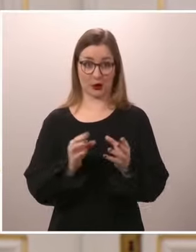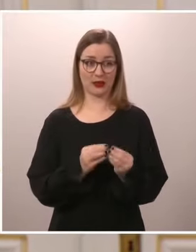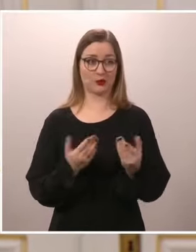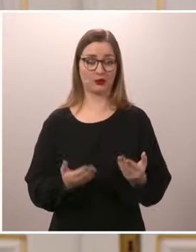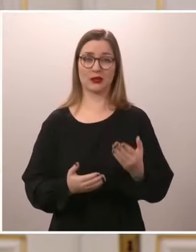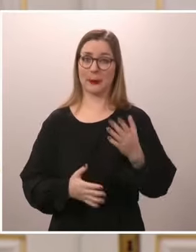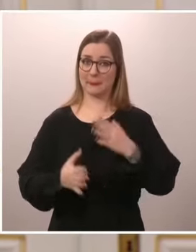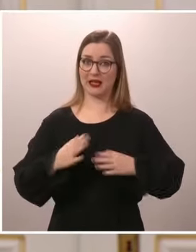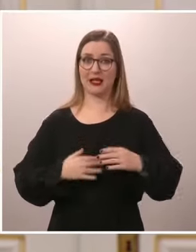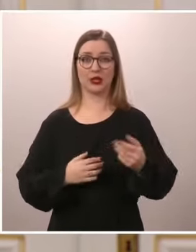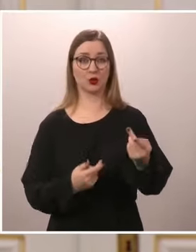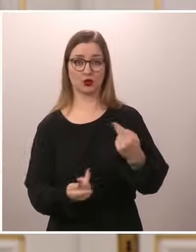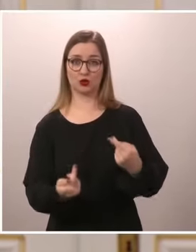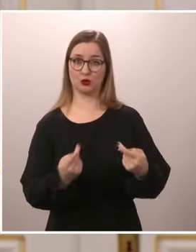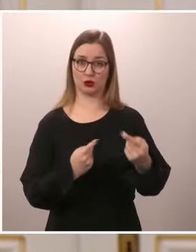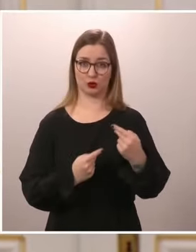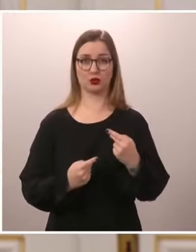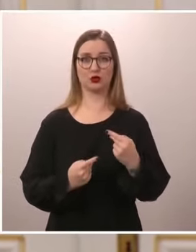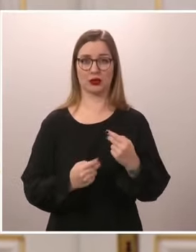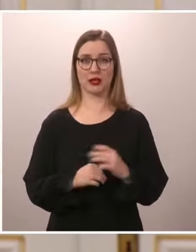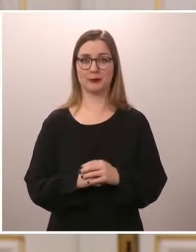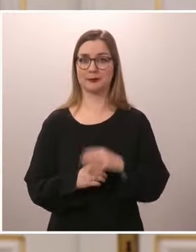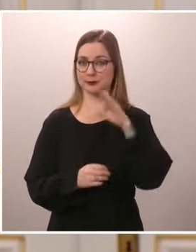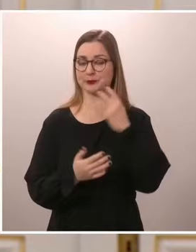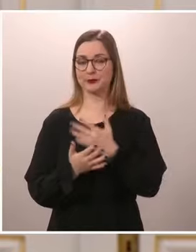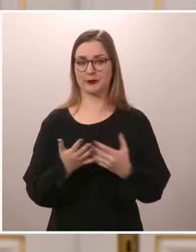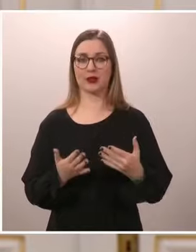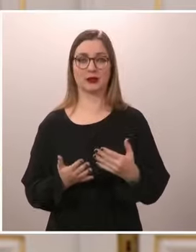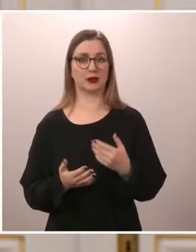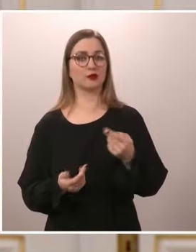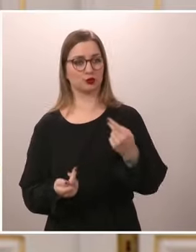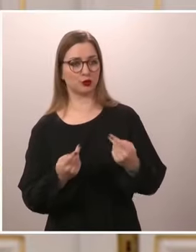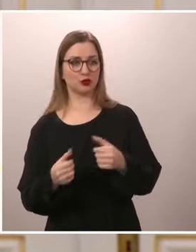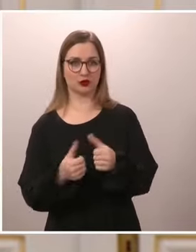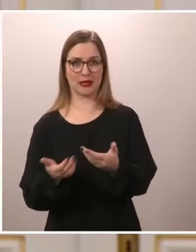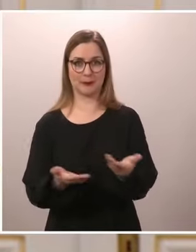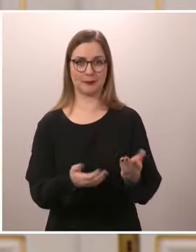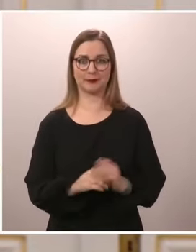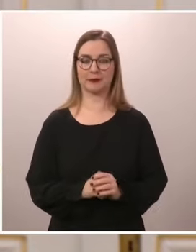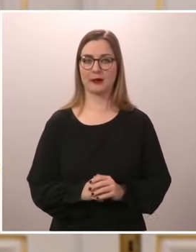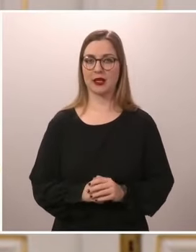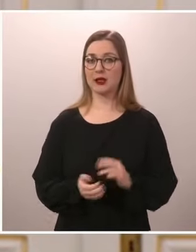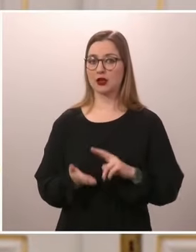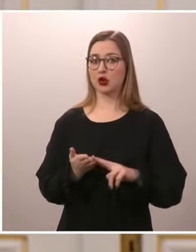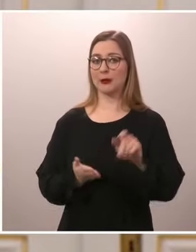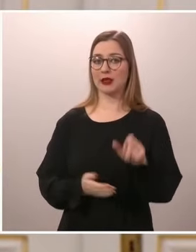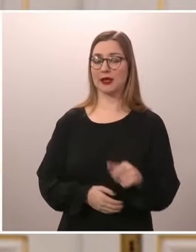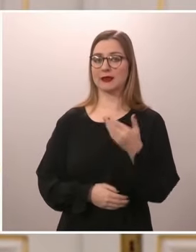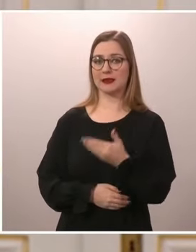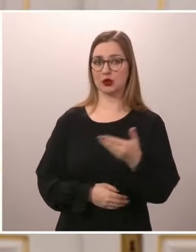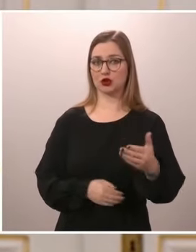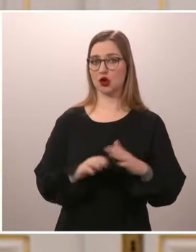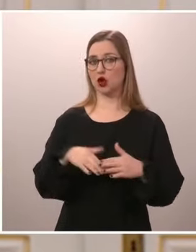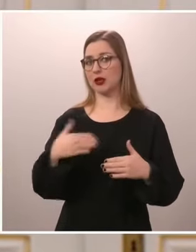vastaan kysymyksiä, tämä Jääna Imut-Frogor. Kiitos. Aloitetaan sieltä oikeasta reunasta.